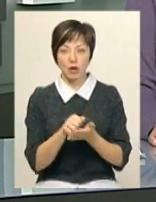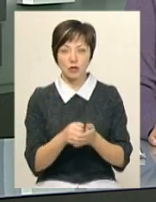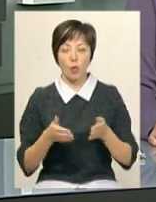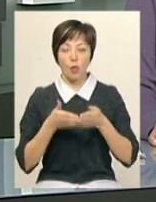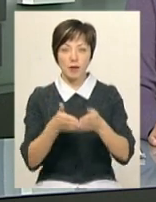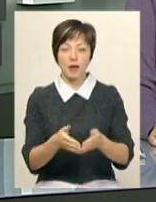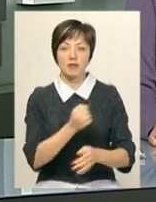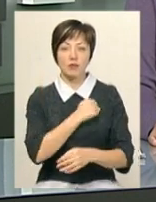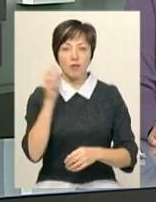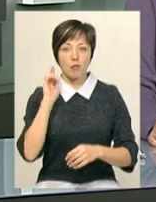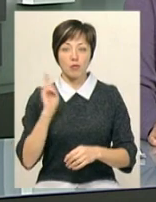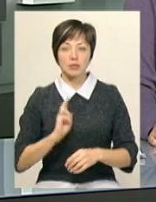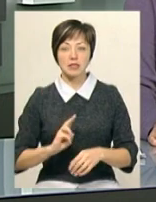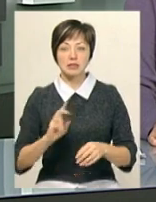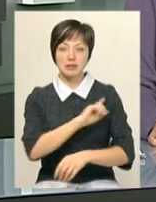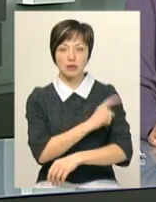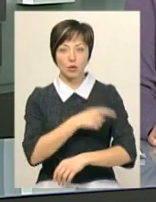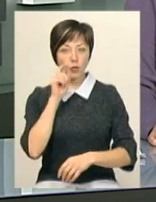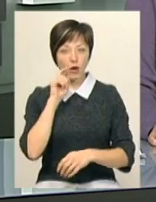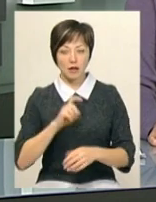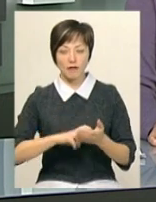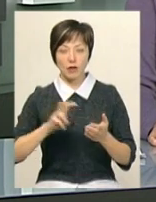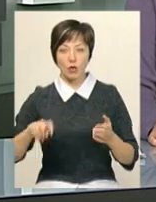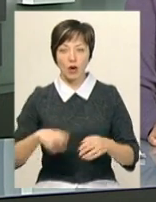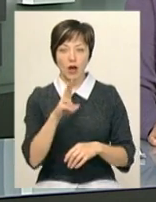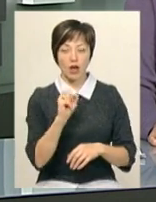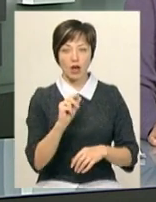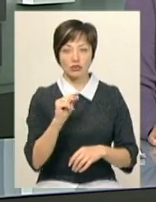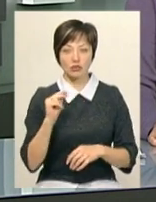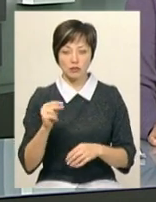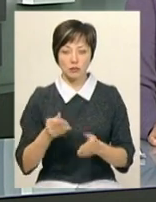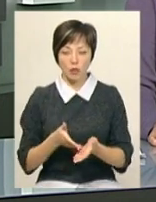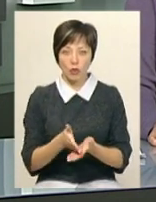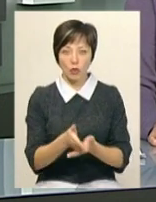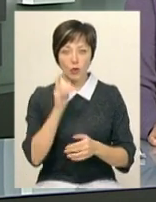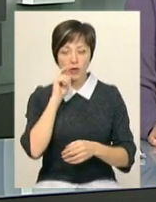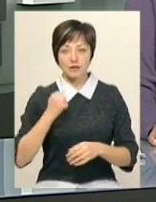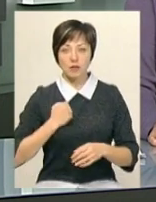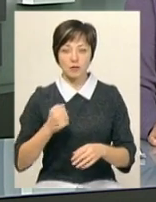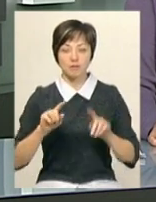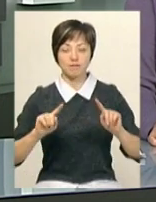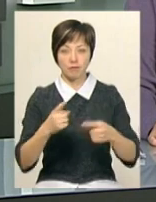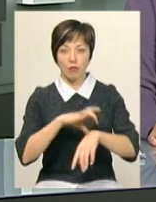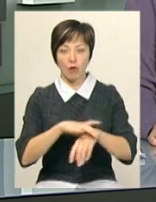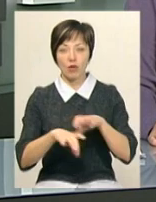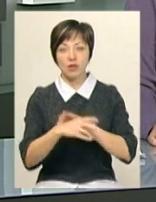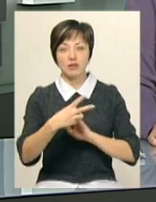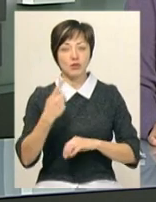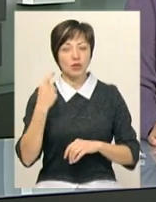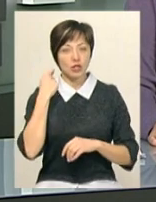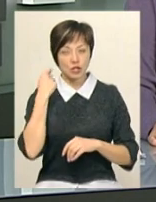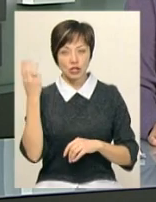кораблях військово-морських сил України, коли ті виходили з Керченської протоки. Українських військових взяли в полон, серед них 21